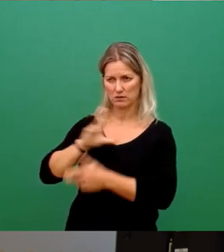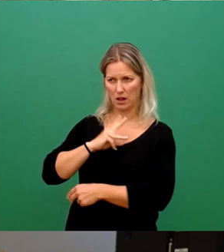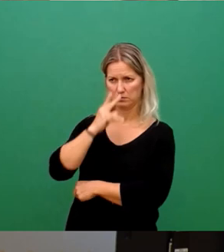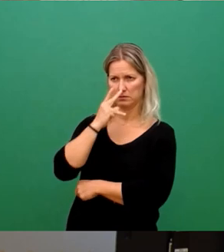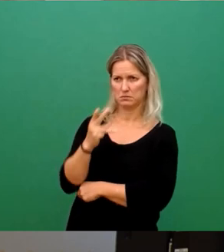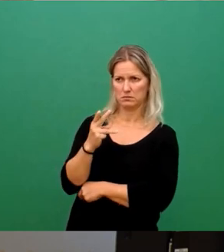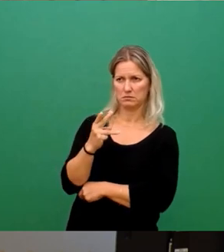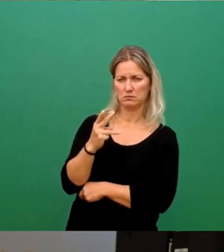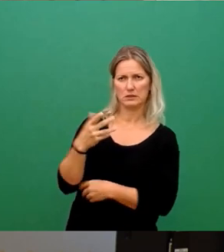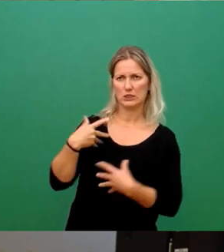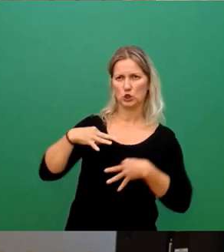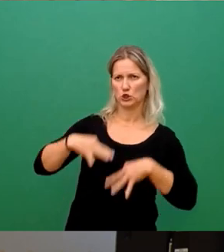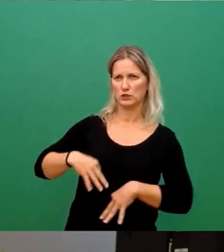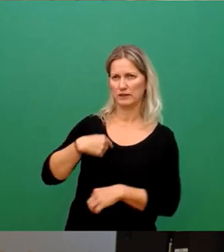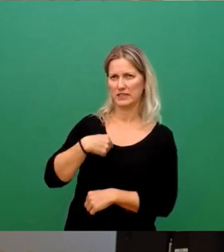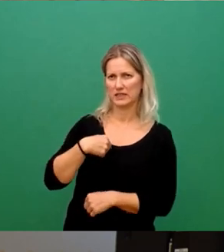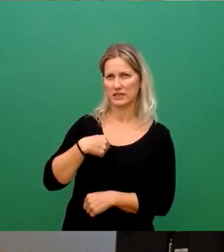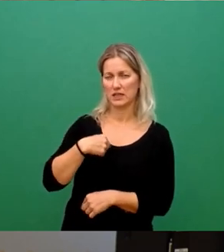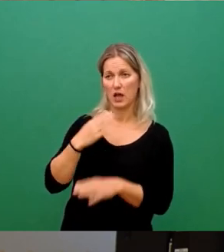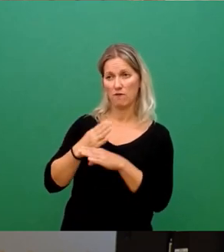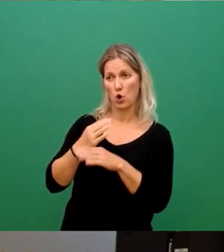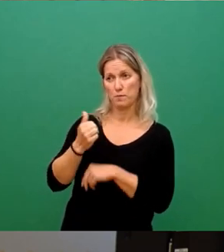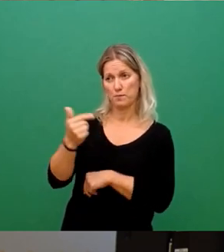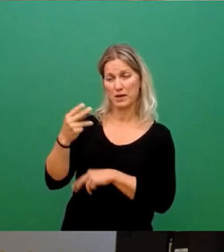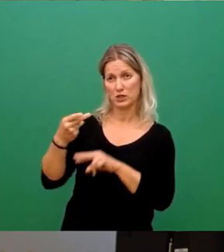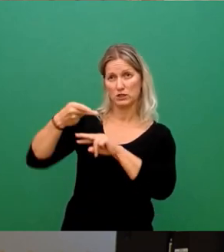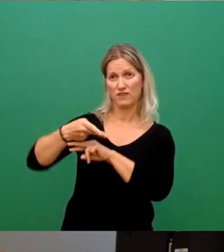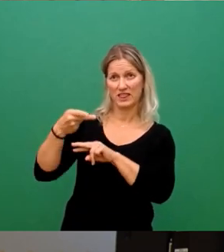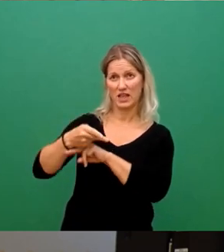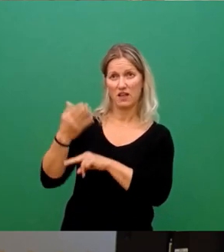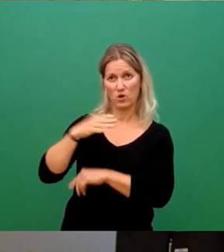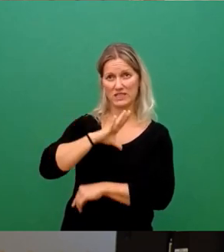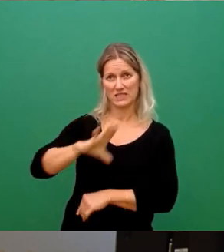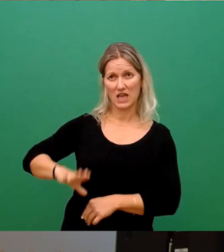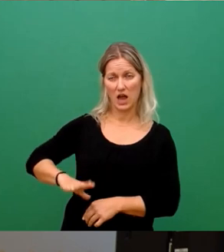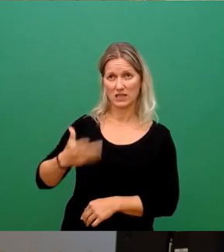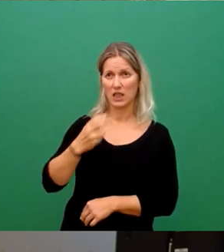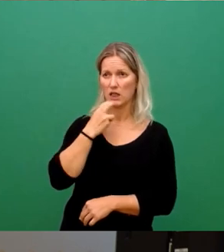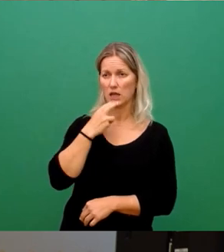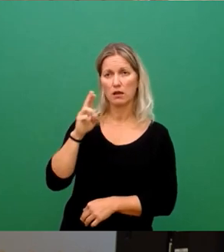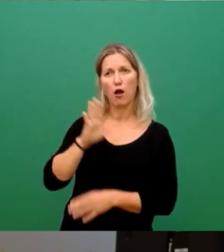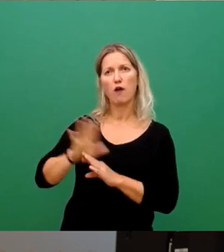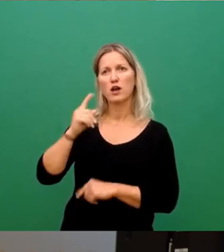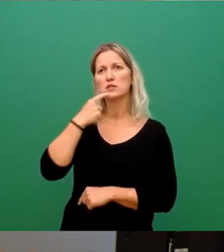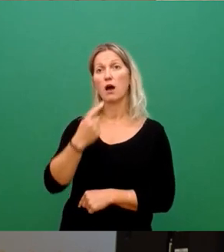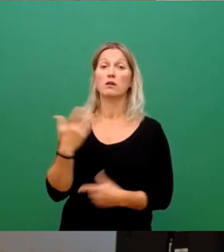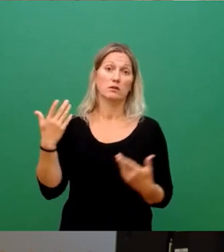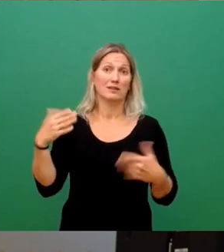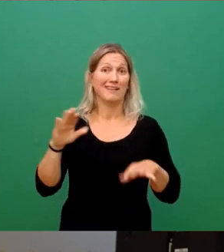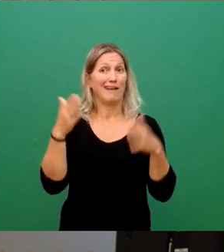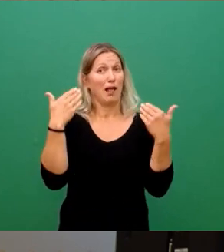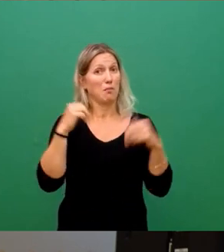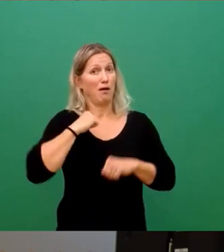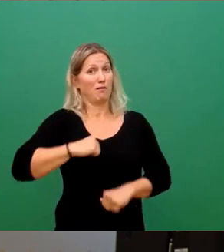befriedigend, weil die Vertreter dort der Sachsen-Energie einfach schlankweg behauptet haben, ja, ja, das ist klimaverträglich, das ist gut,